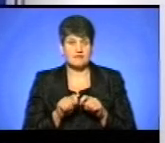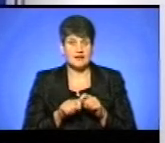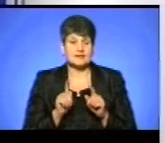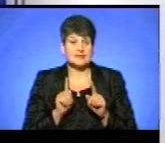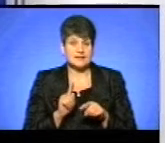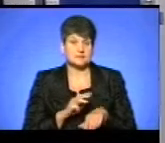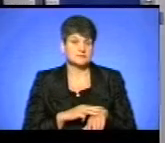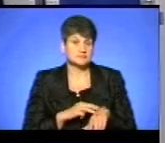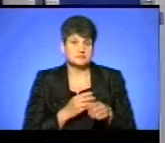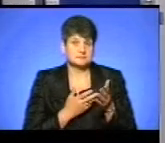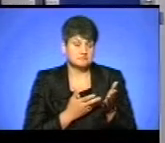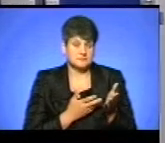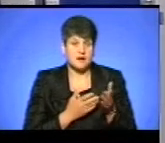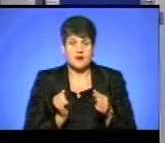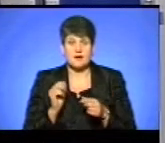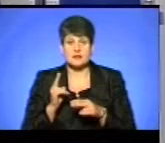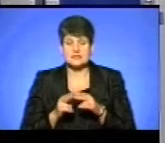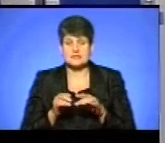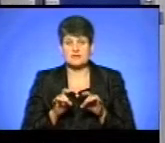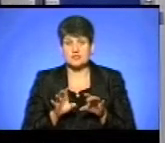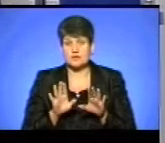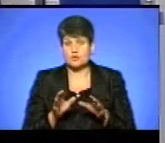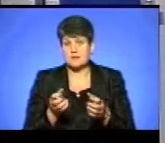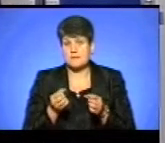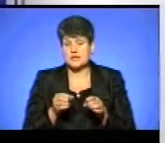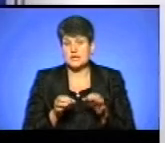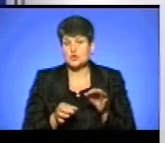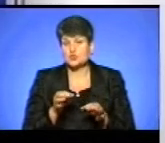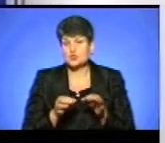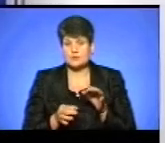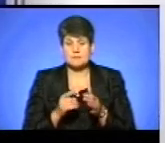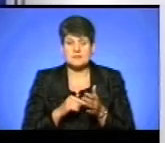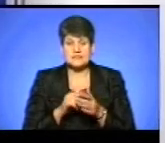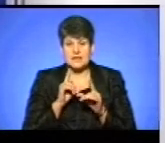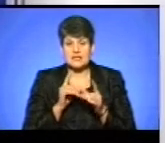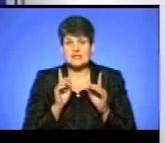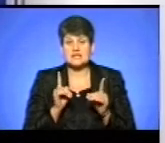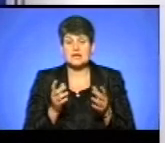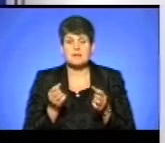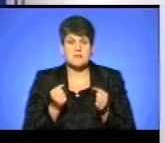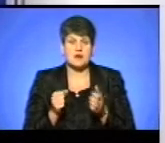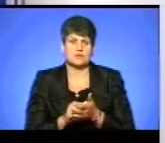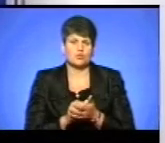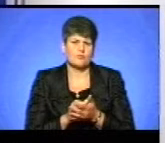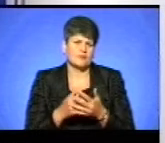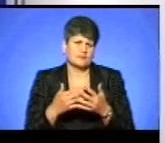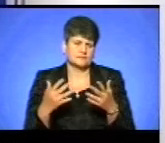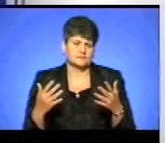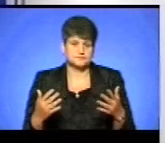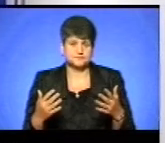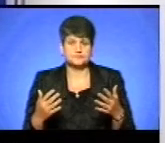правоохоронні структури, а вже кінцеве рішення по справі може приймати суд. Міська рада тільки приймає певні документи і так далі.